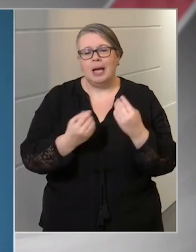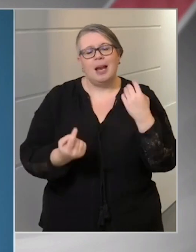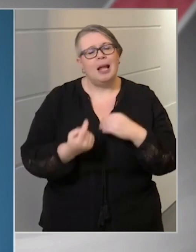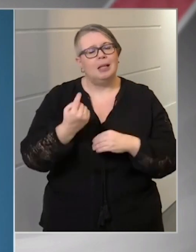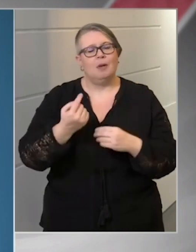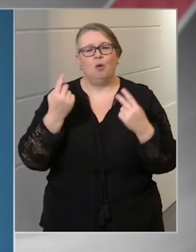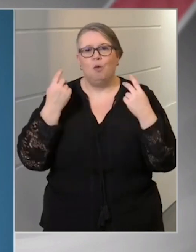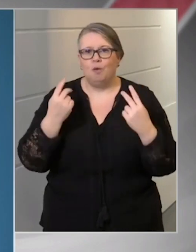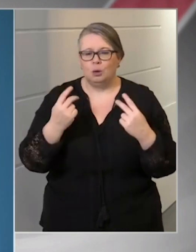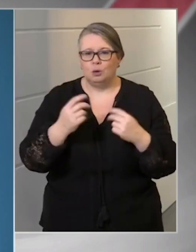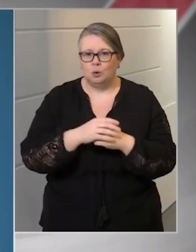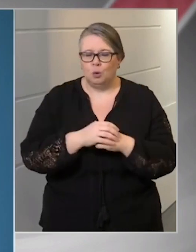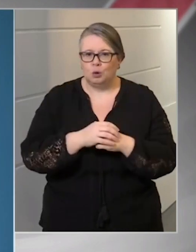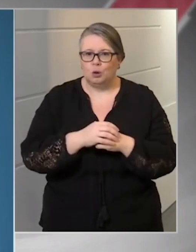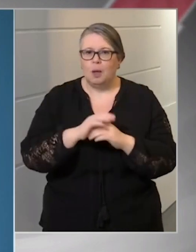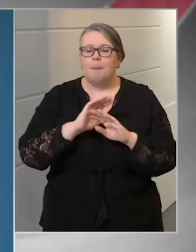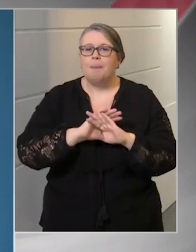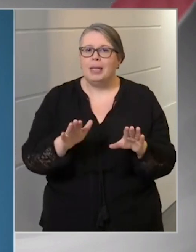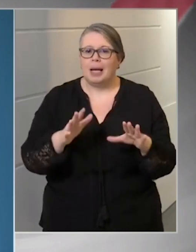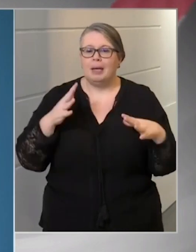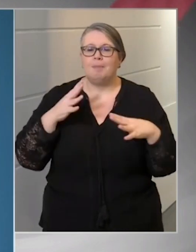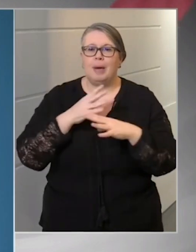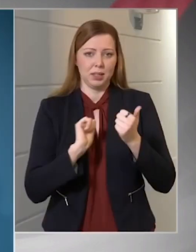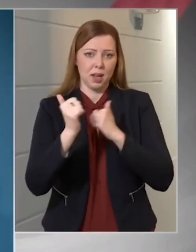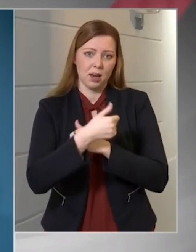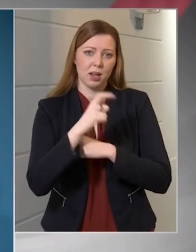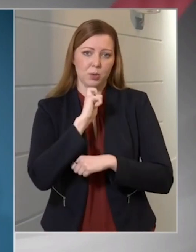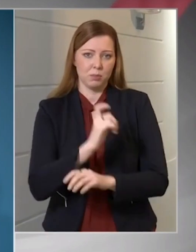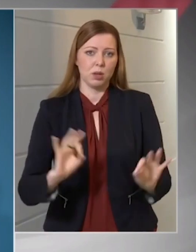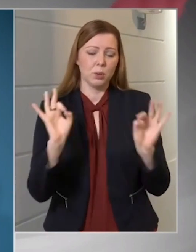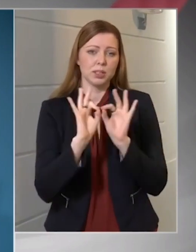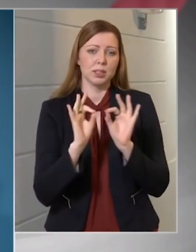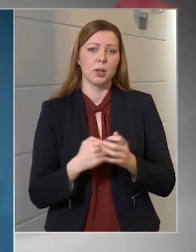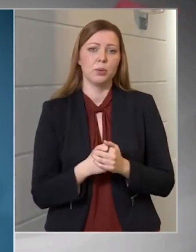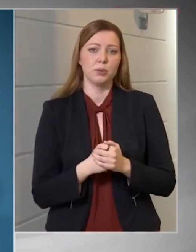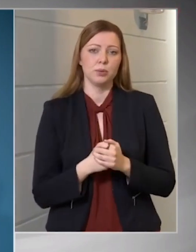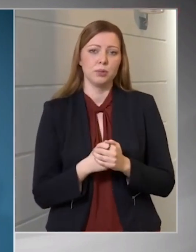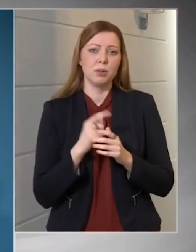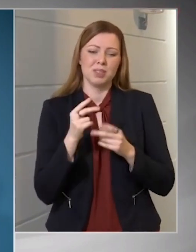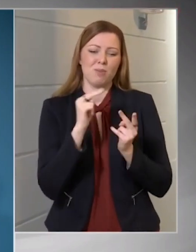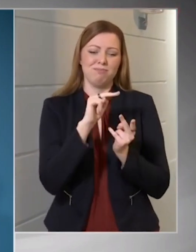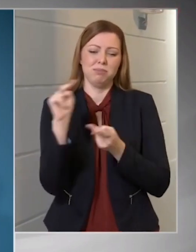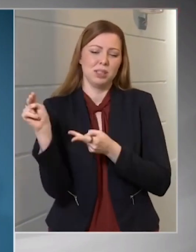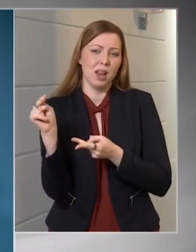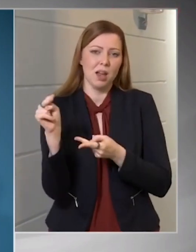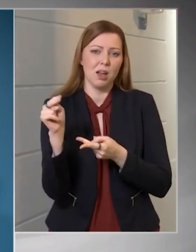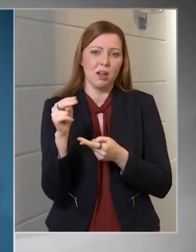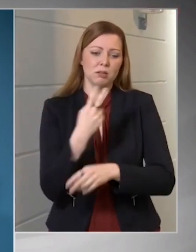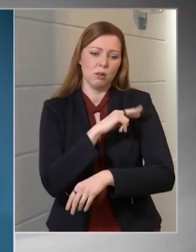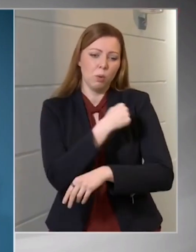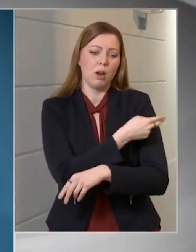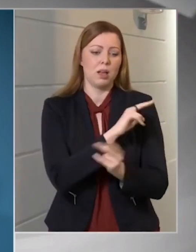fel kell készülni, hangsúlyozta Müller Cecília. Az összekészített kórházi csomagnak tartalmaznia kell a fontos